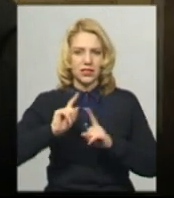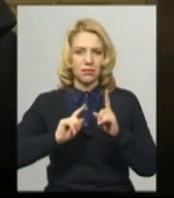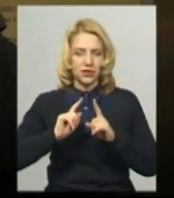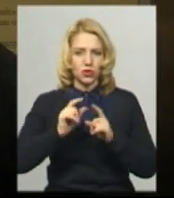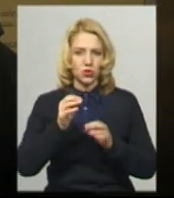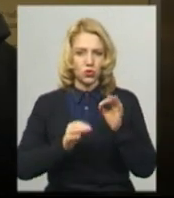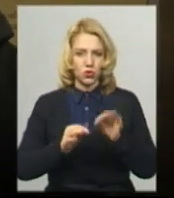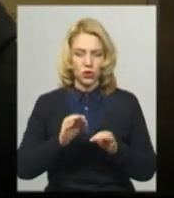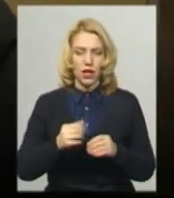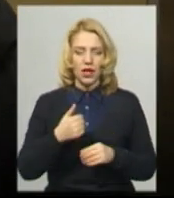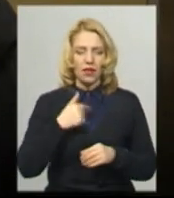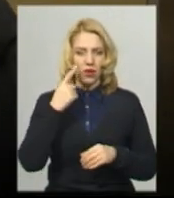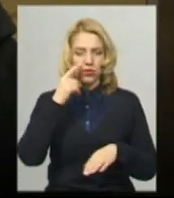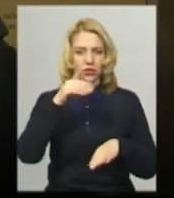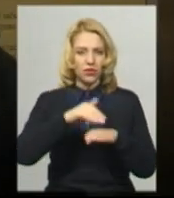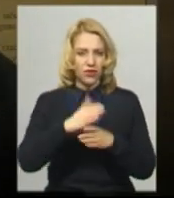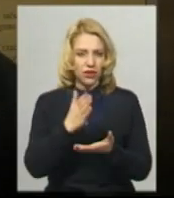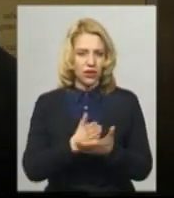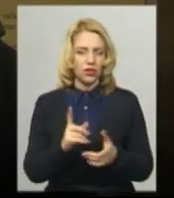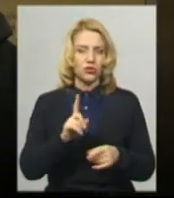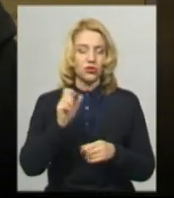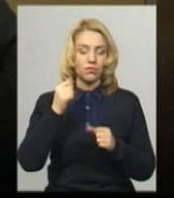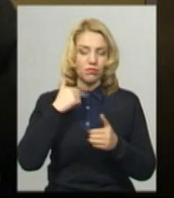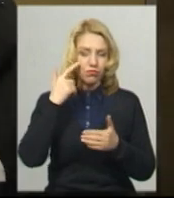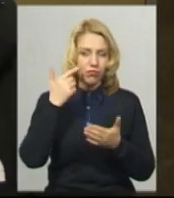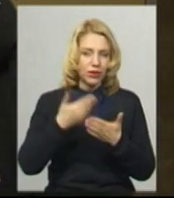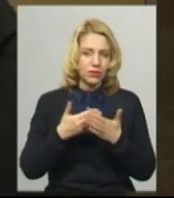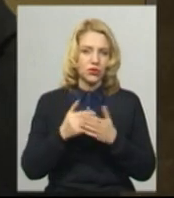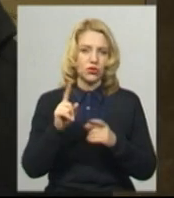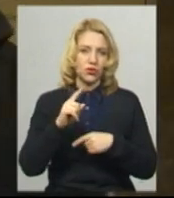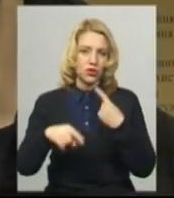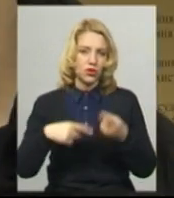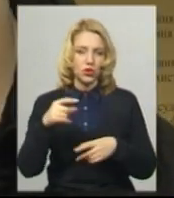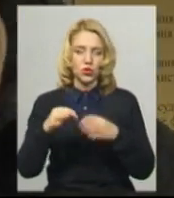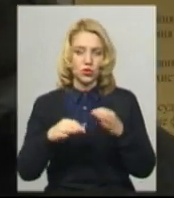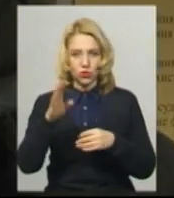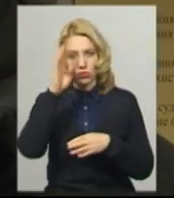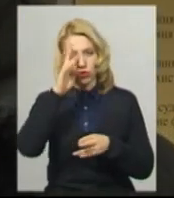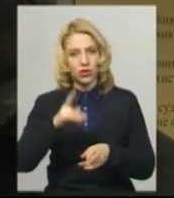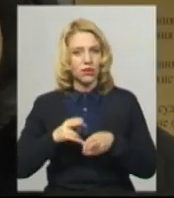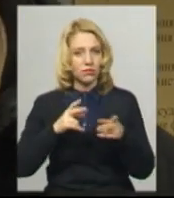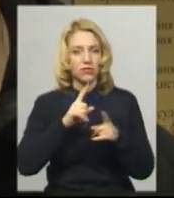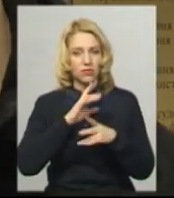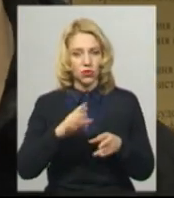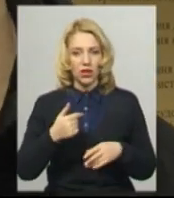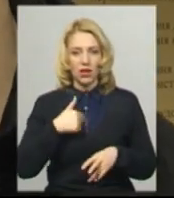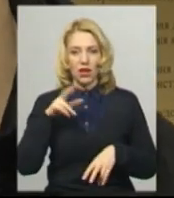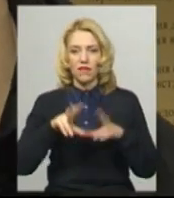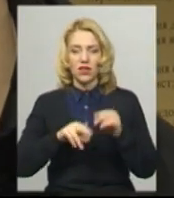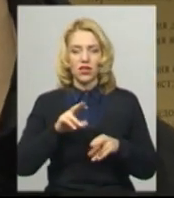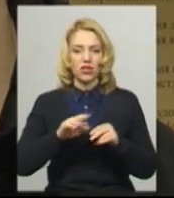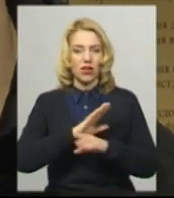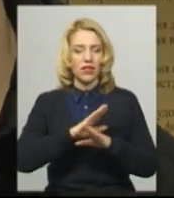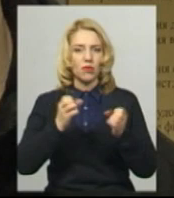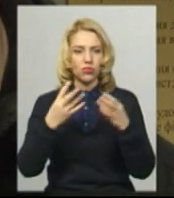я вам навіть прогнозую, що на наступне засідання – велика вирогідність, що підозрюваний також не прибуде. Я вважаю, що потрібно не просто його з приводом